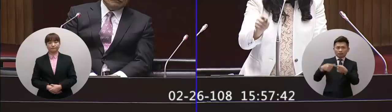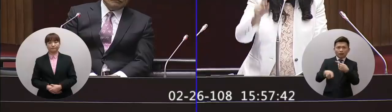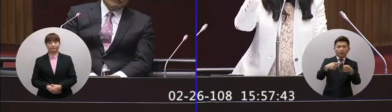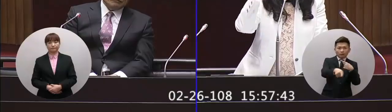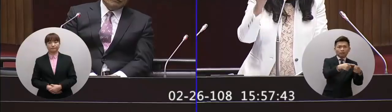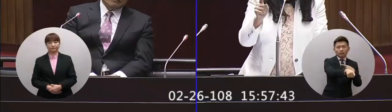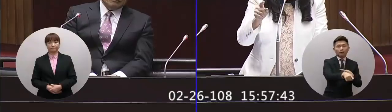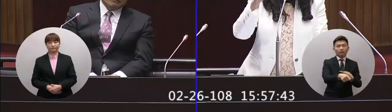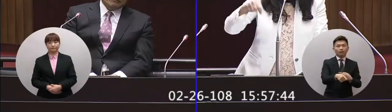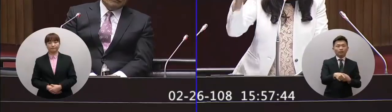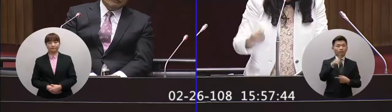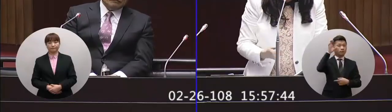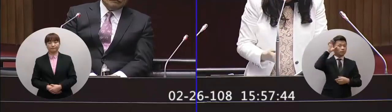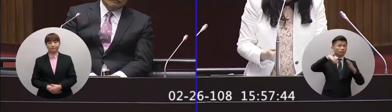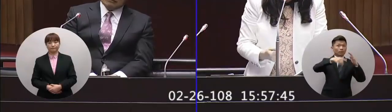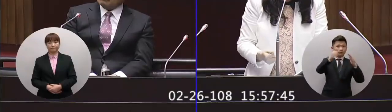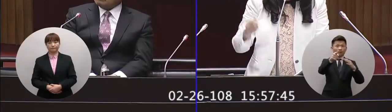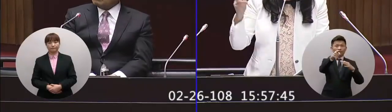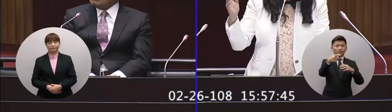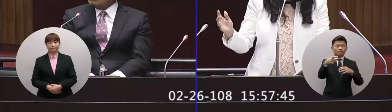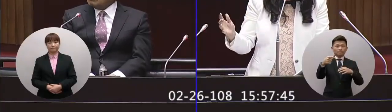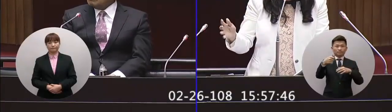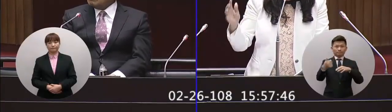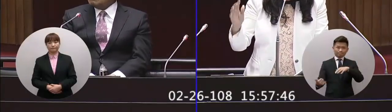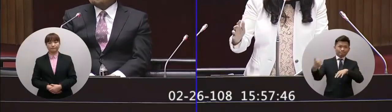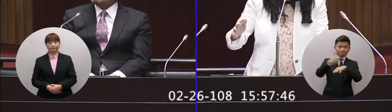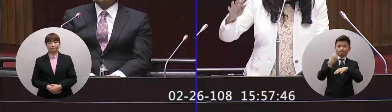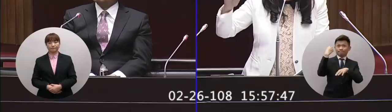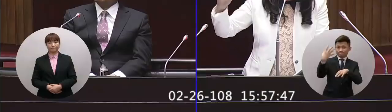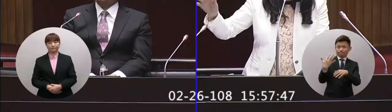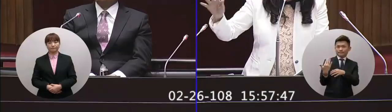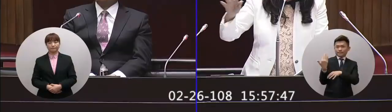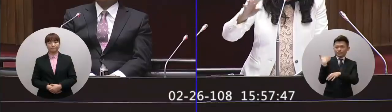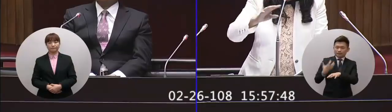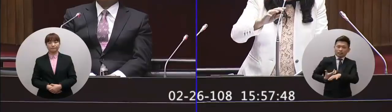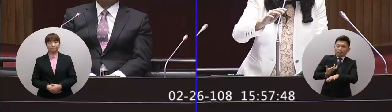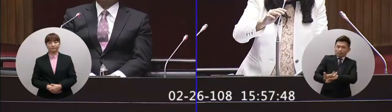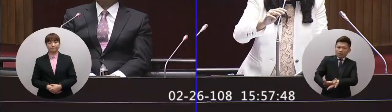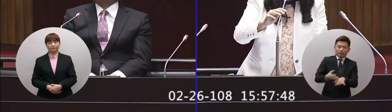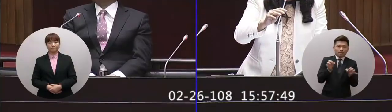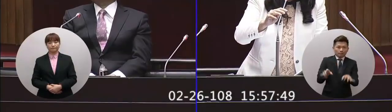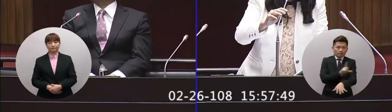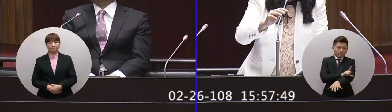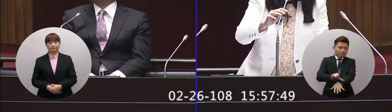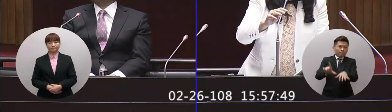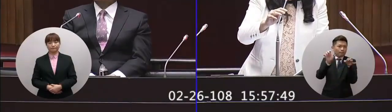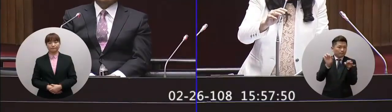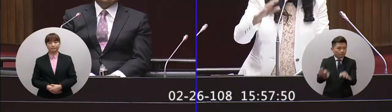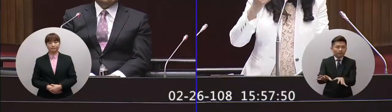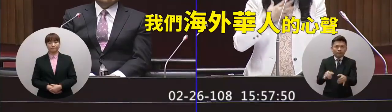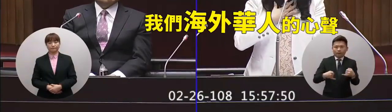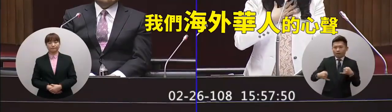蘇院長你現在是重新再來的院長有很多的力氣我們過去都已經耗費在內鬥裡面